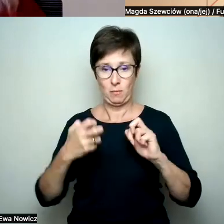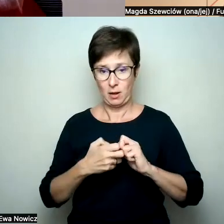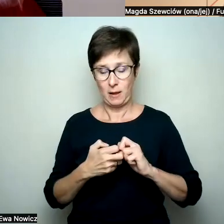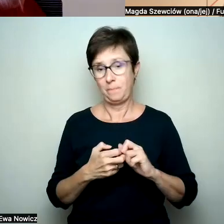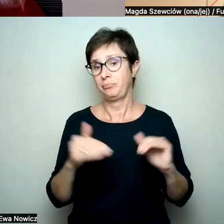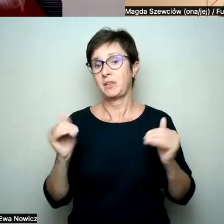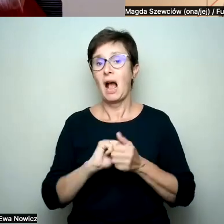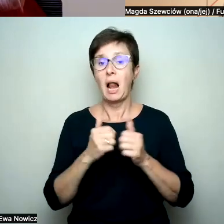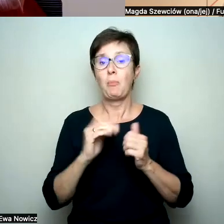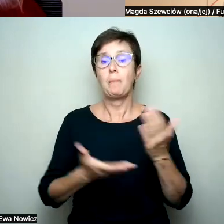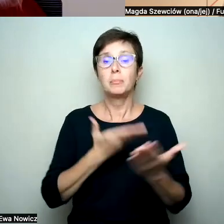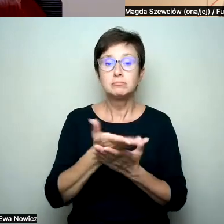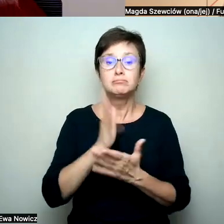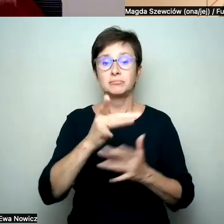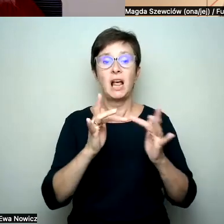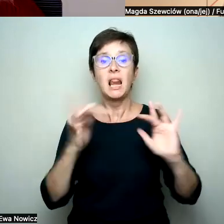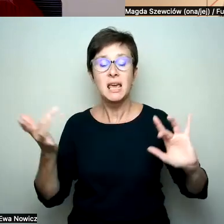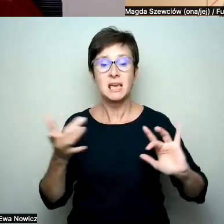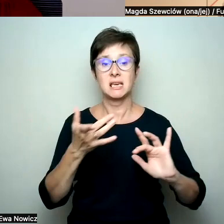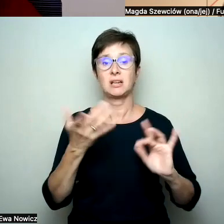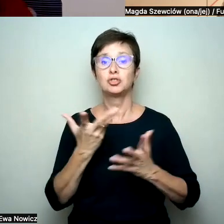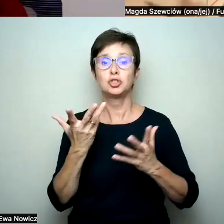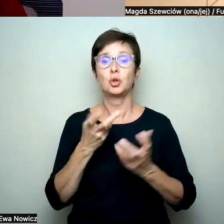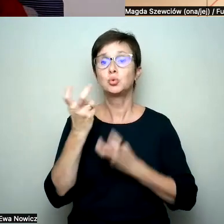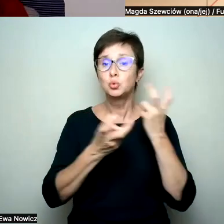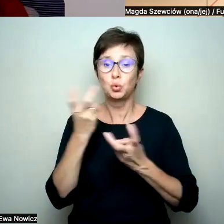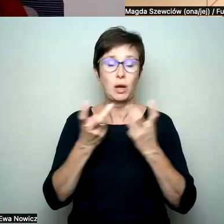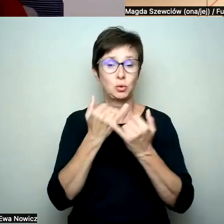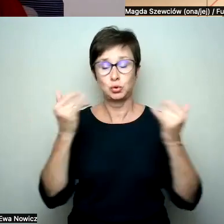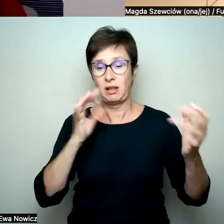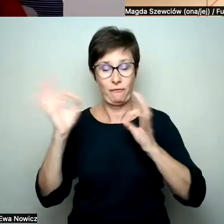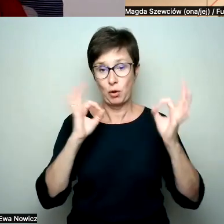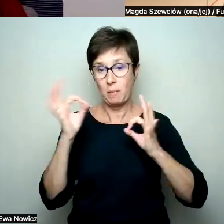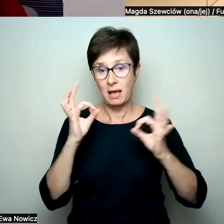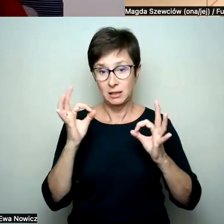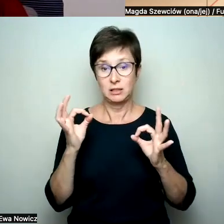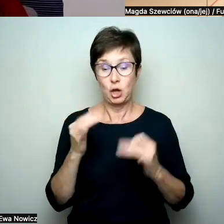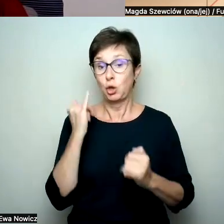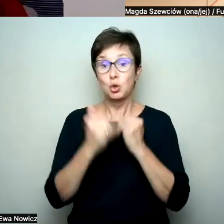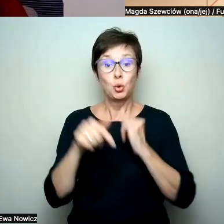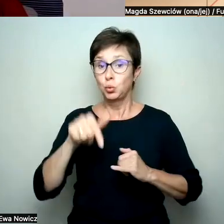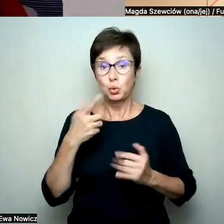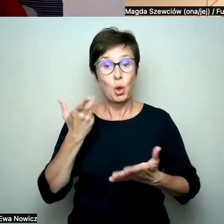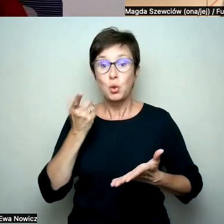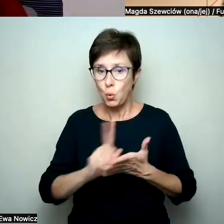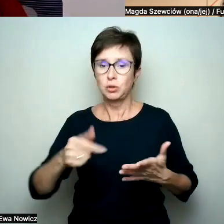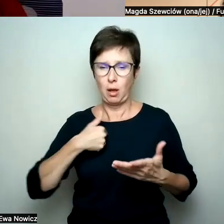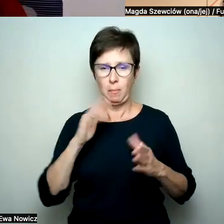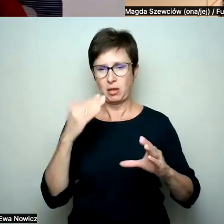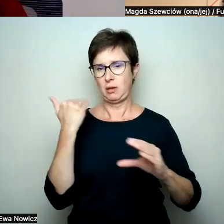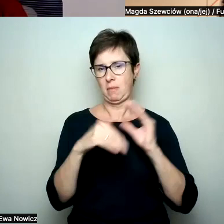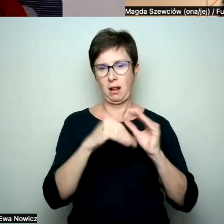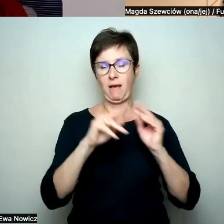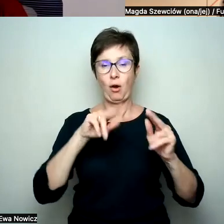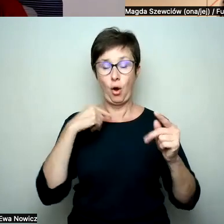odniesienia, gdzieś odesłać Was, gdzie dostaniecie więcej informacji, jeśli to tutaj w naszej rozmowie się nie pojawi.